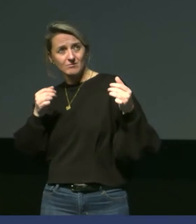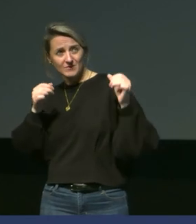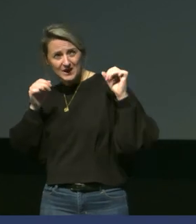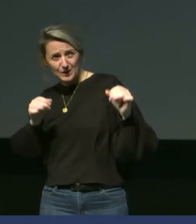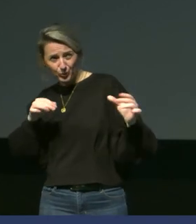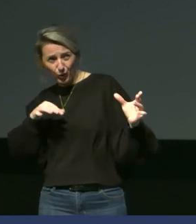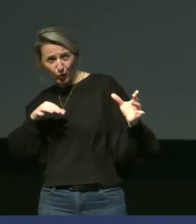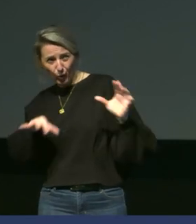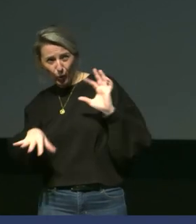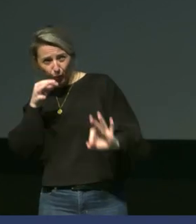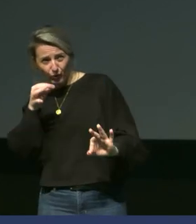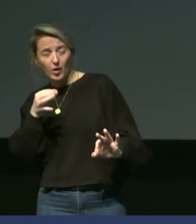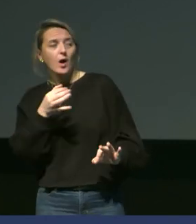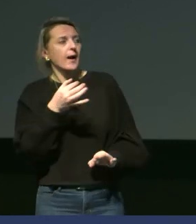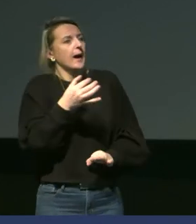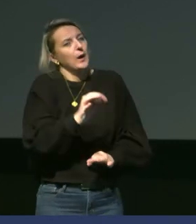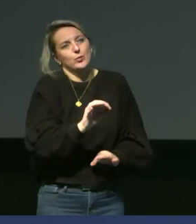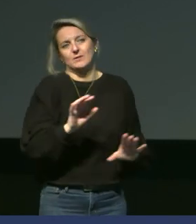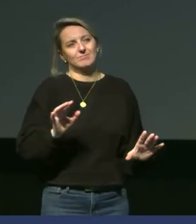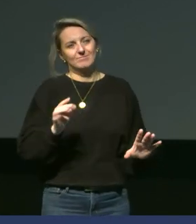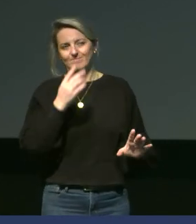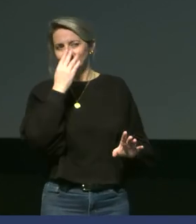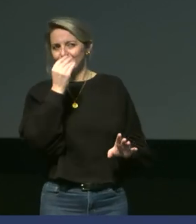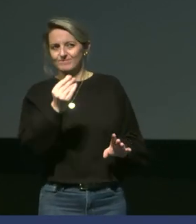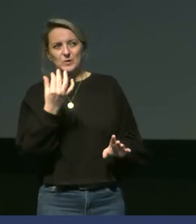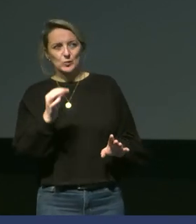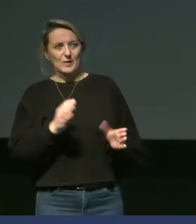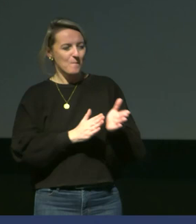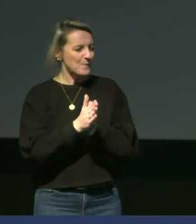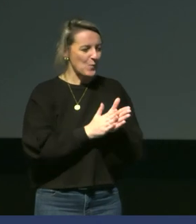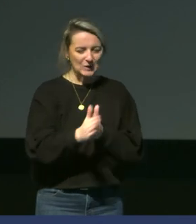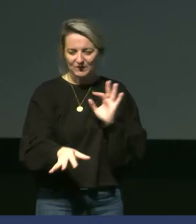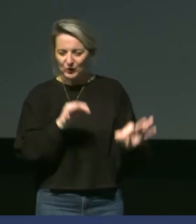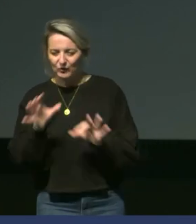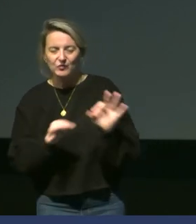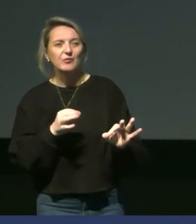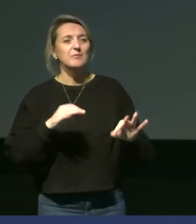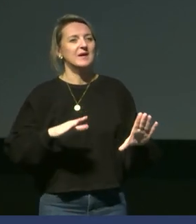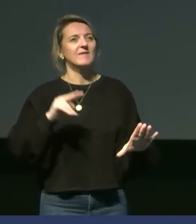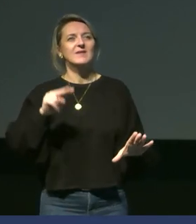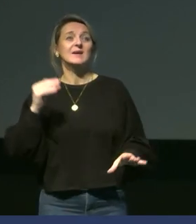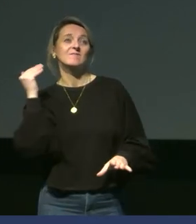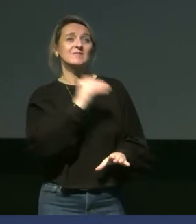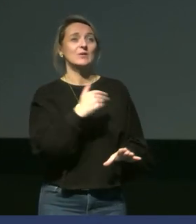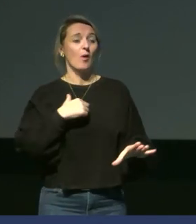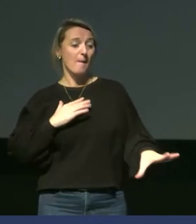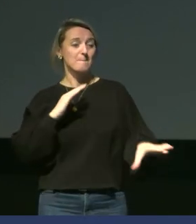Ils seraient capables de leur retrouver après ? Oui, parce qu seraient motivés. Après, ça va très vite. Les prédateurs, les squares sont très